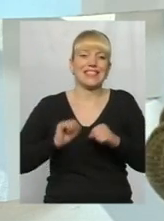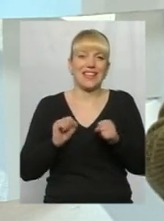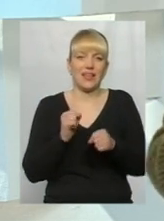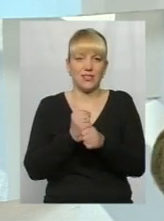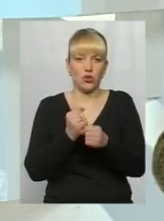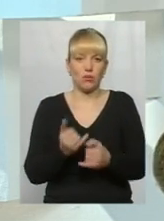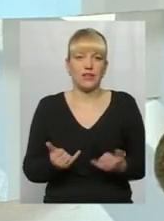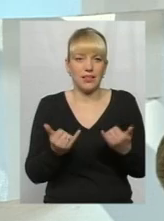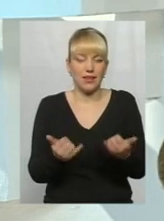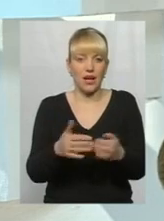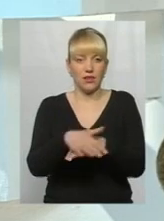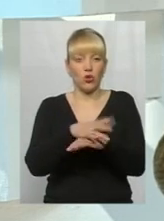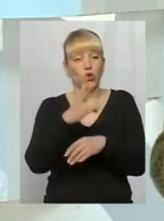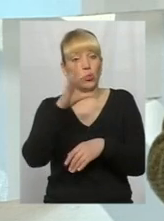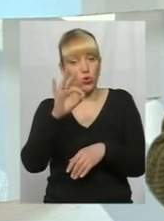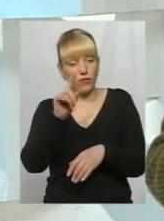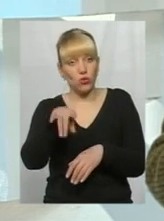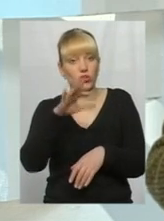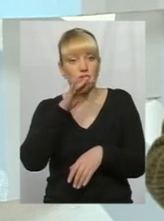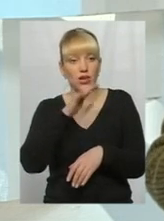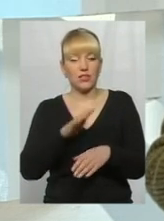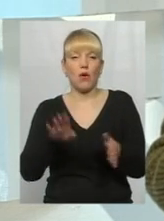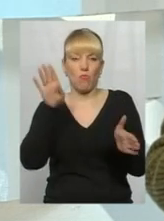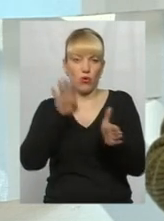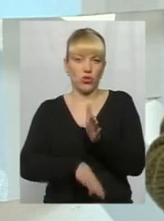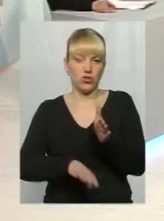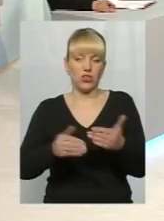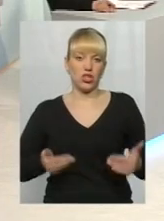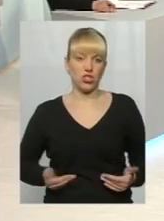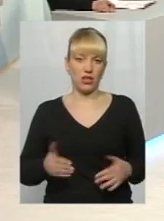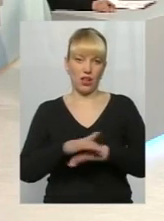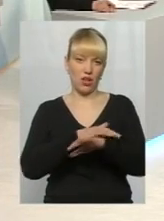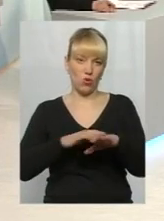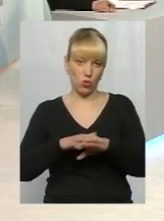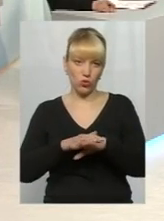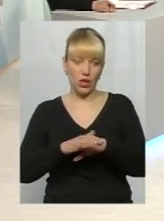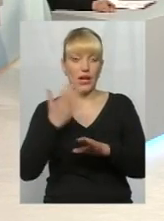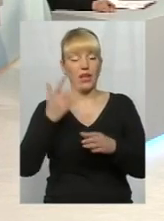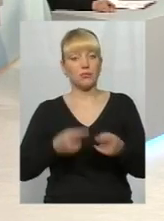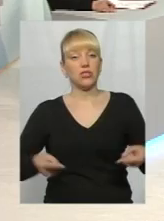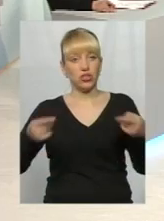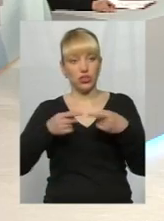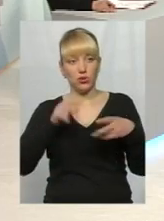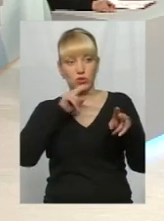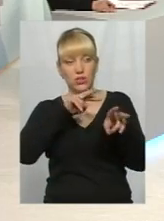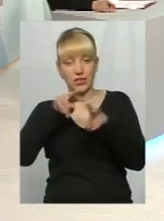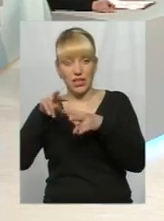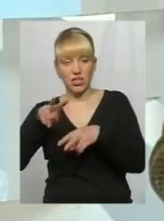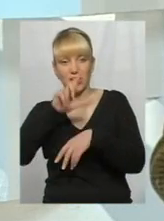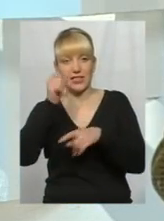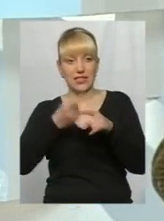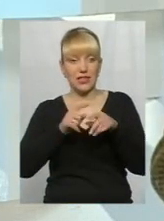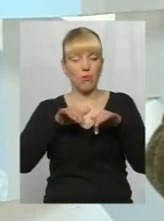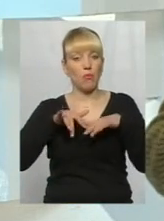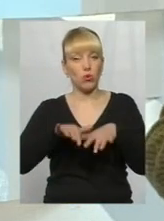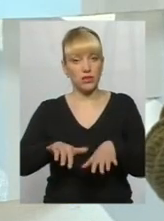для народу, але в той же час життя його погіршується. Тобто, якби ми чітко стежили за цими